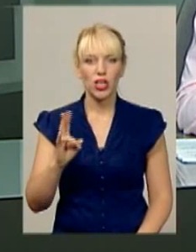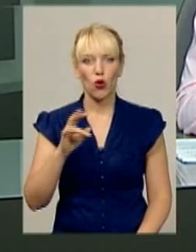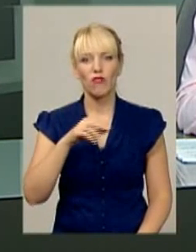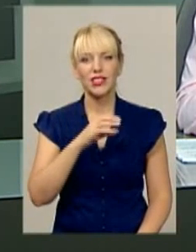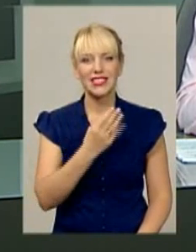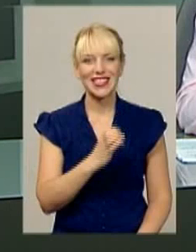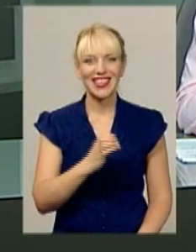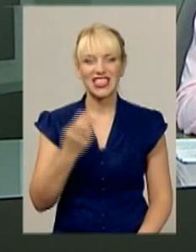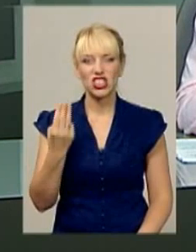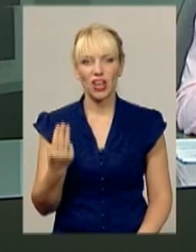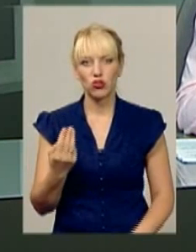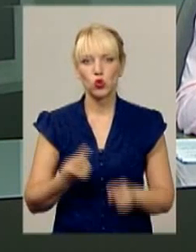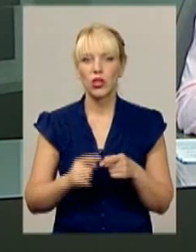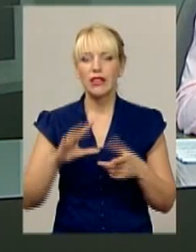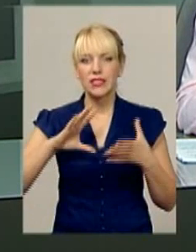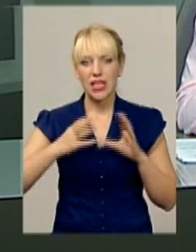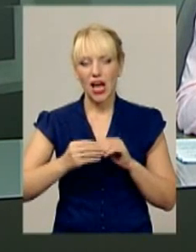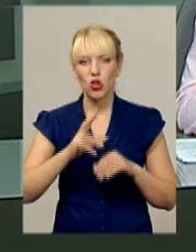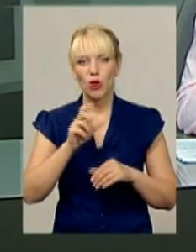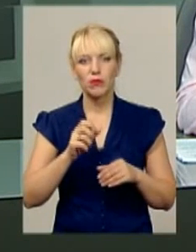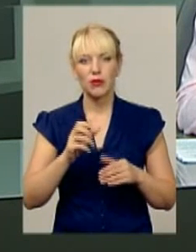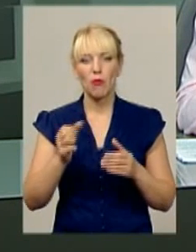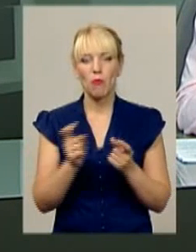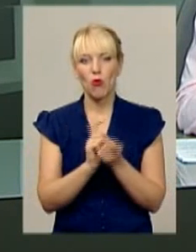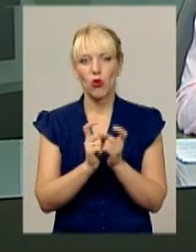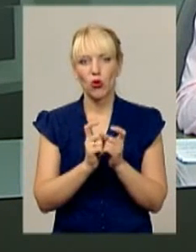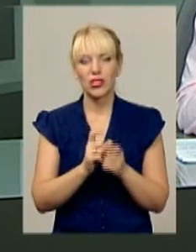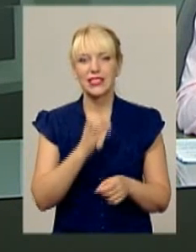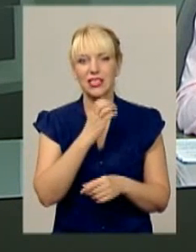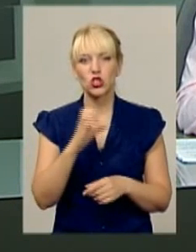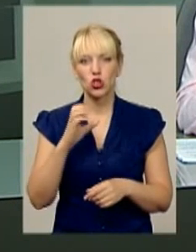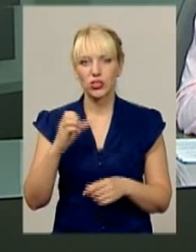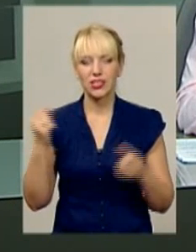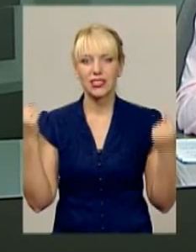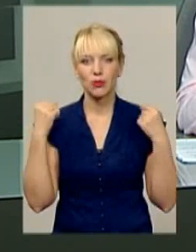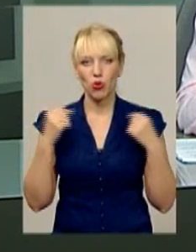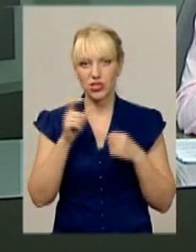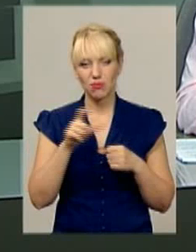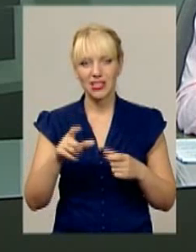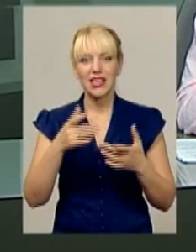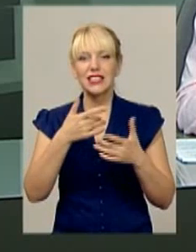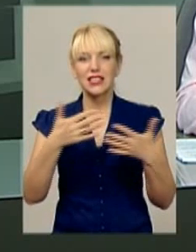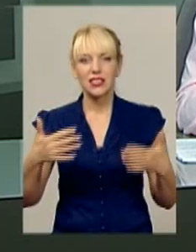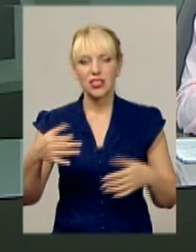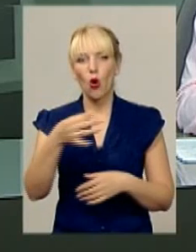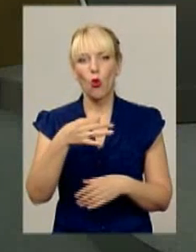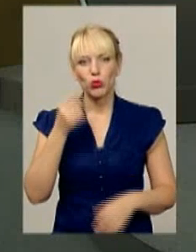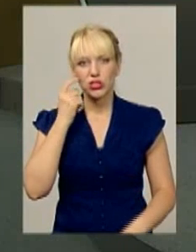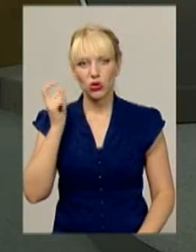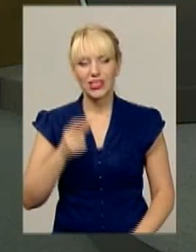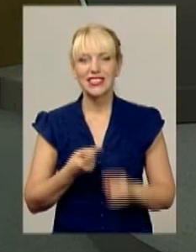Сергій Шевчук. Загалом за медалі турніру боролися більше сотні спортсменів із різних областей України.